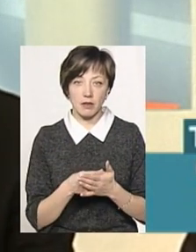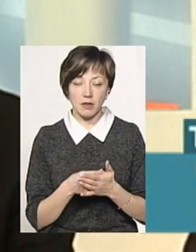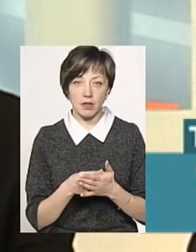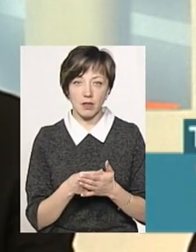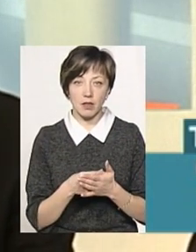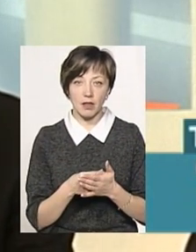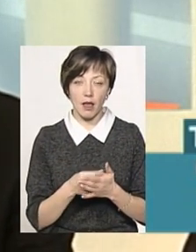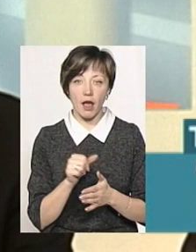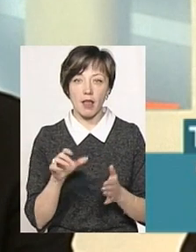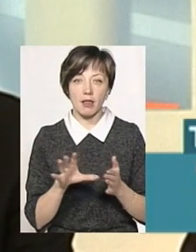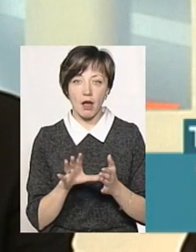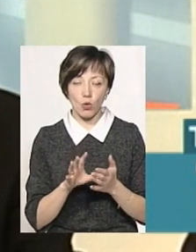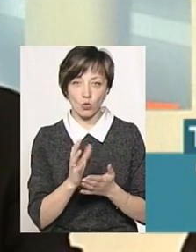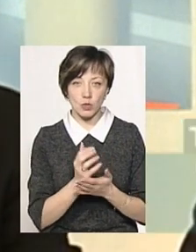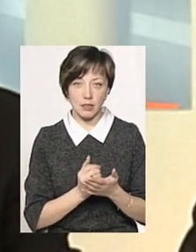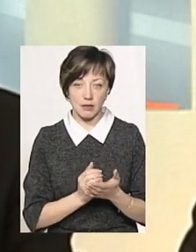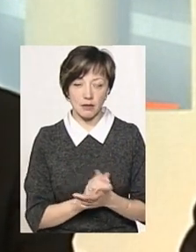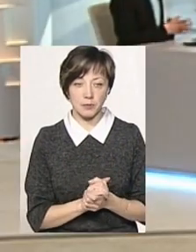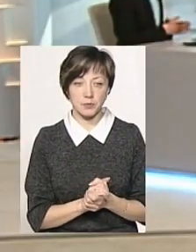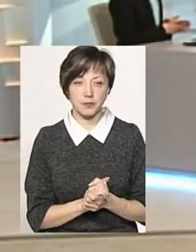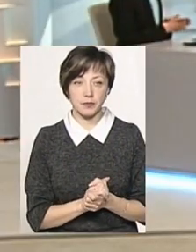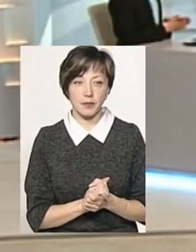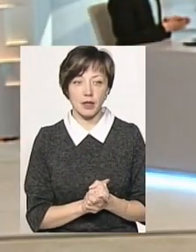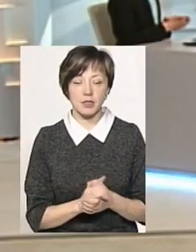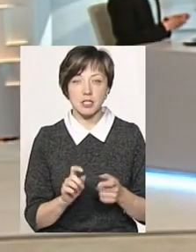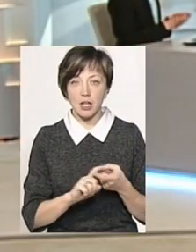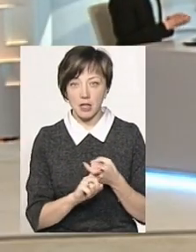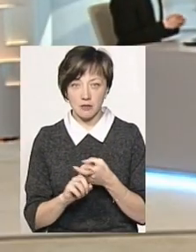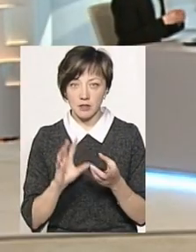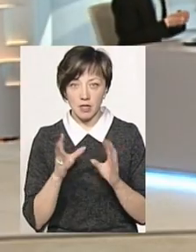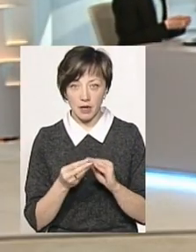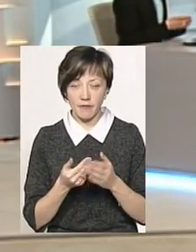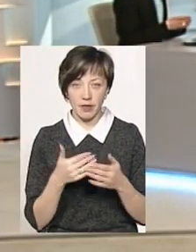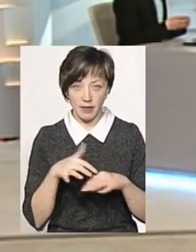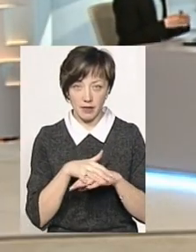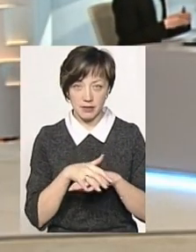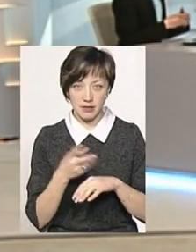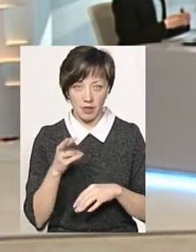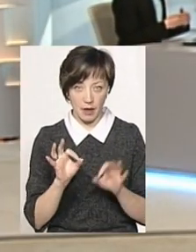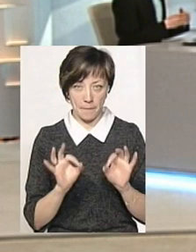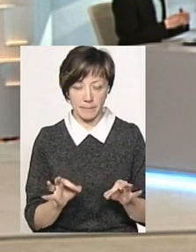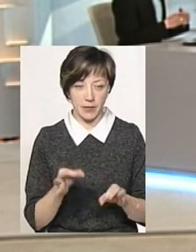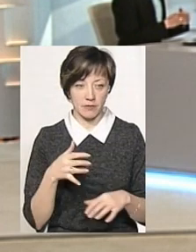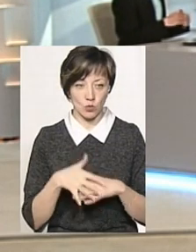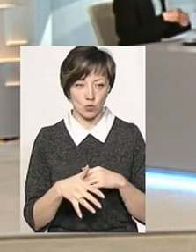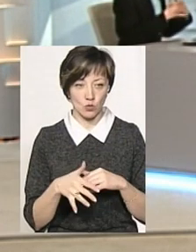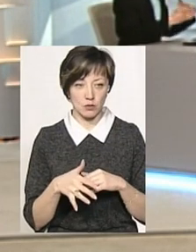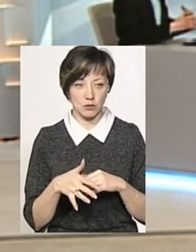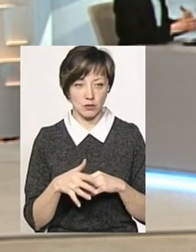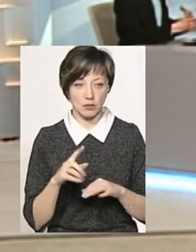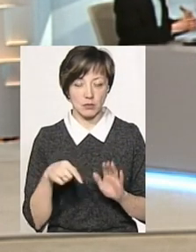енергоносіїв. Тобто, залежить взагалі і від населення, правильно я розумію?